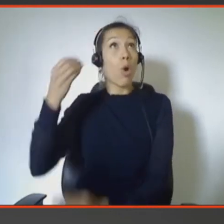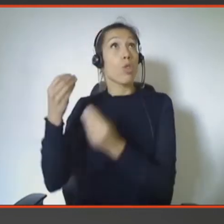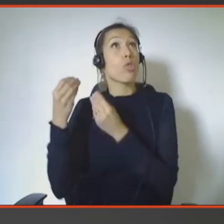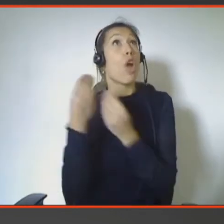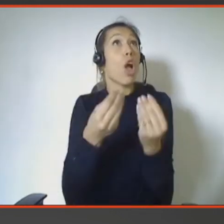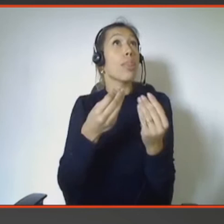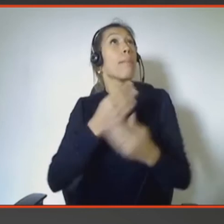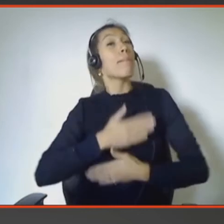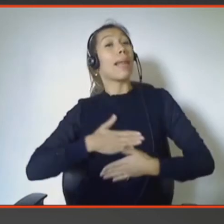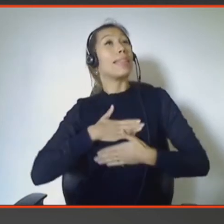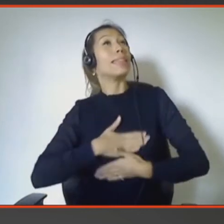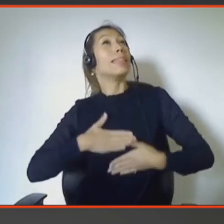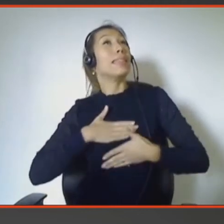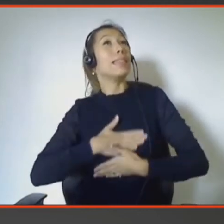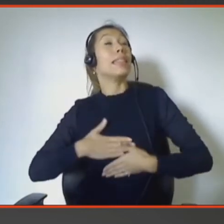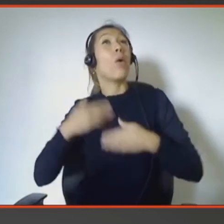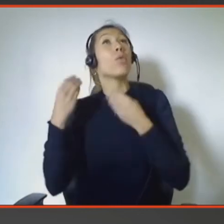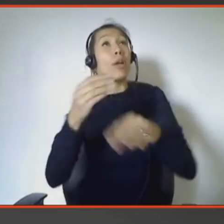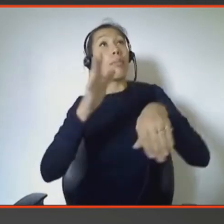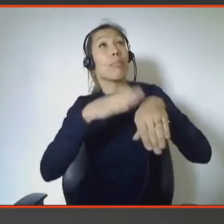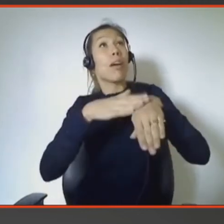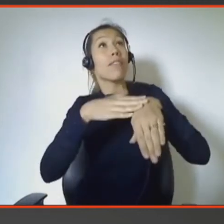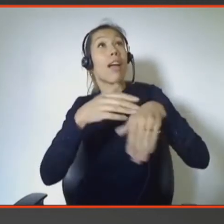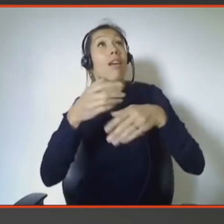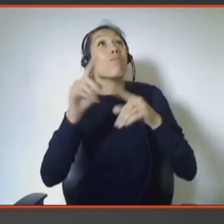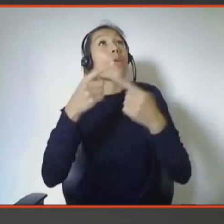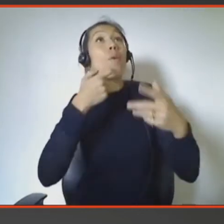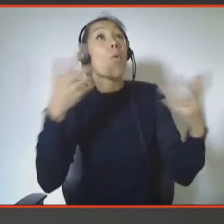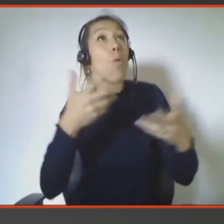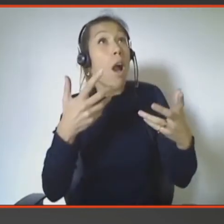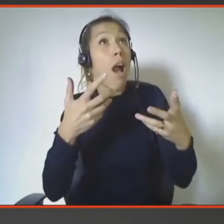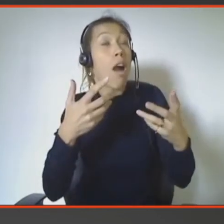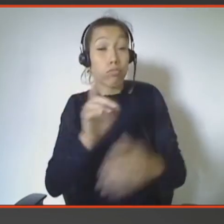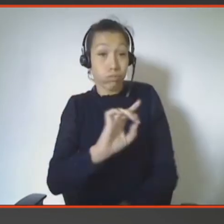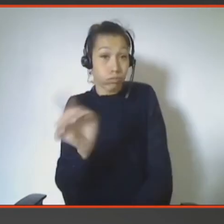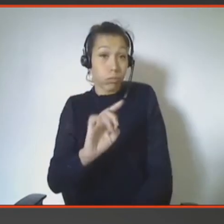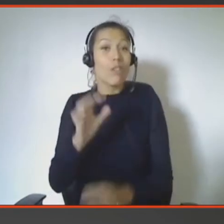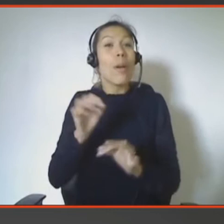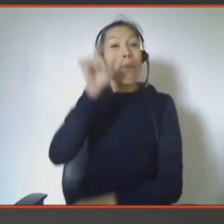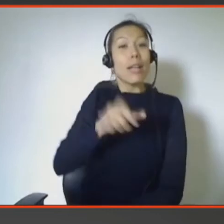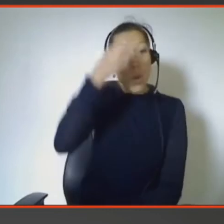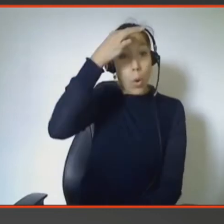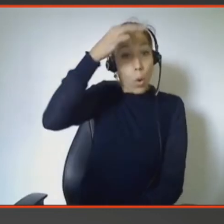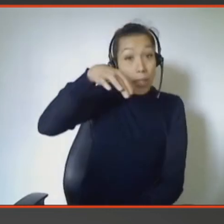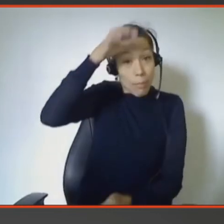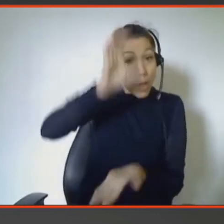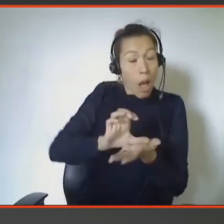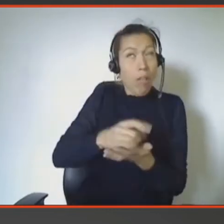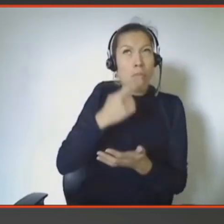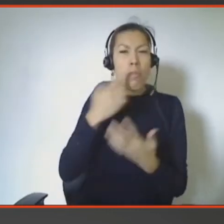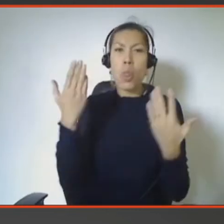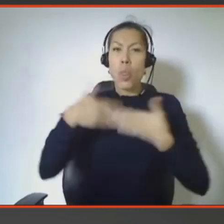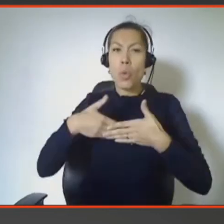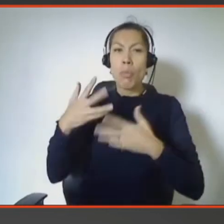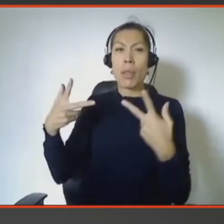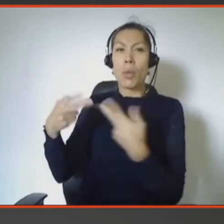le contenu à l'heure prévue. Au début, les concepteurs se sont dit est-ce qu'on doit le couper la nuit ? En fait, non. Il y des gens à 2h du matin qui sont très contents d'avoir une proposition musicale